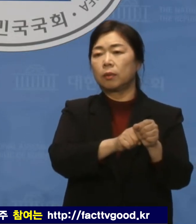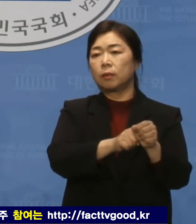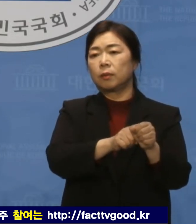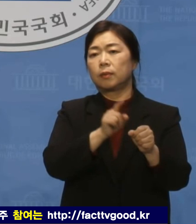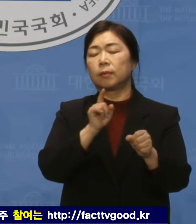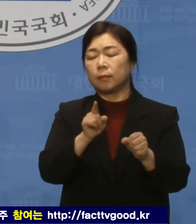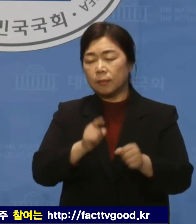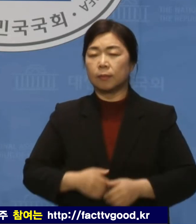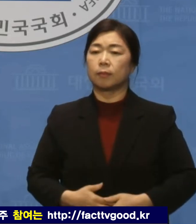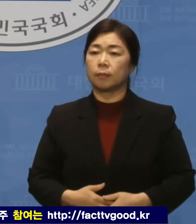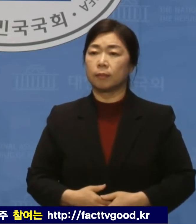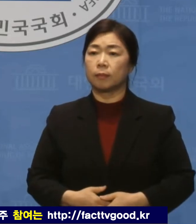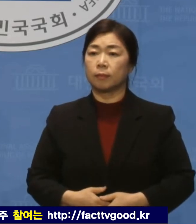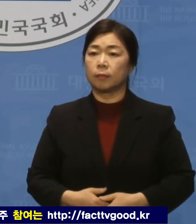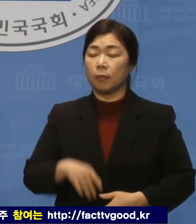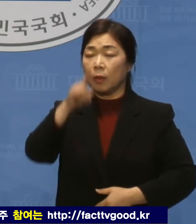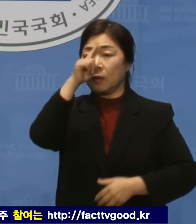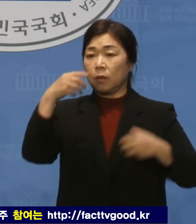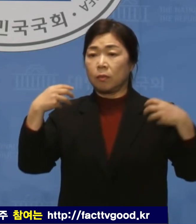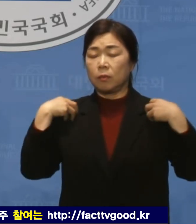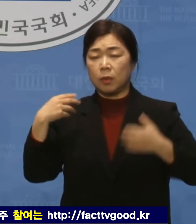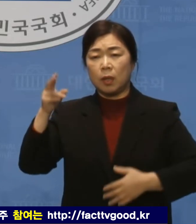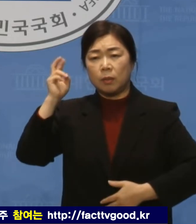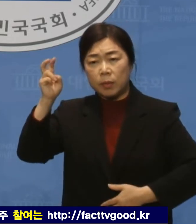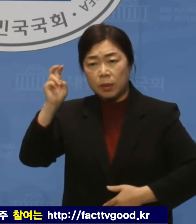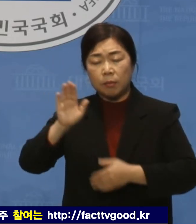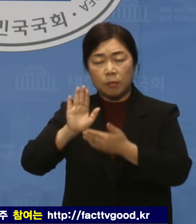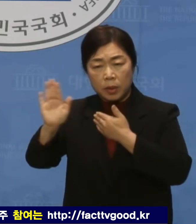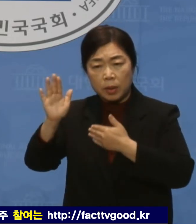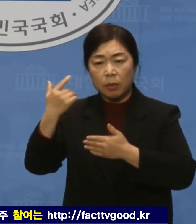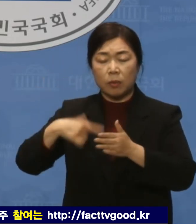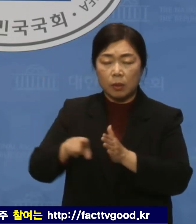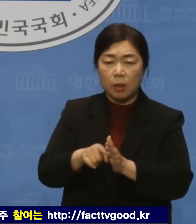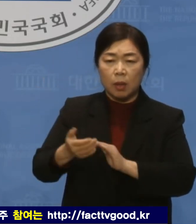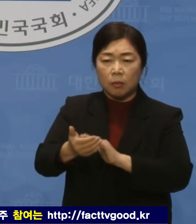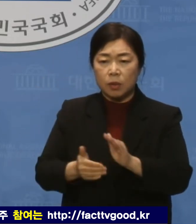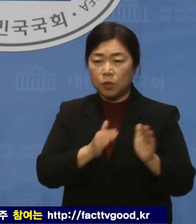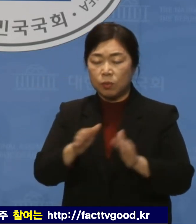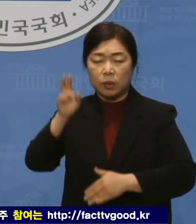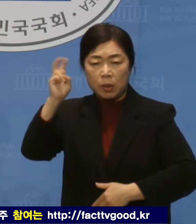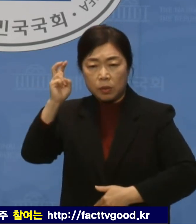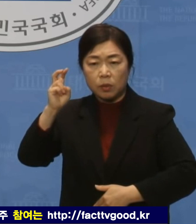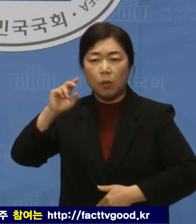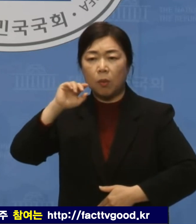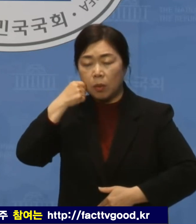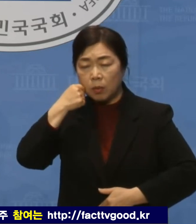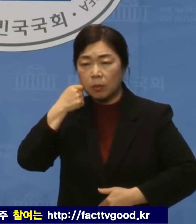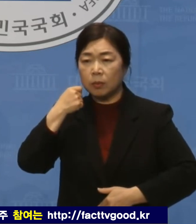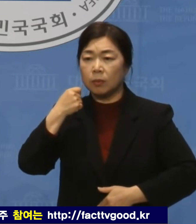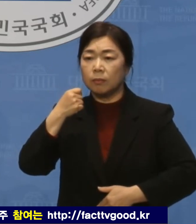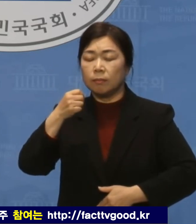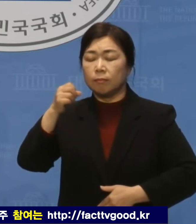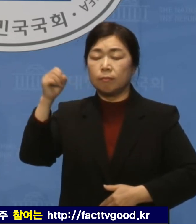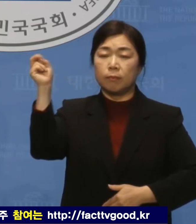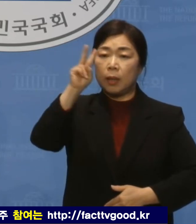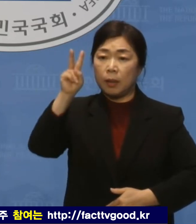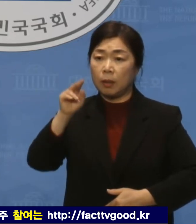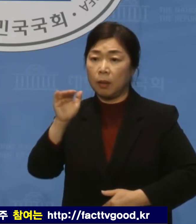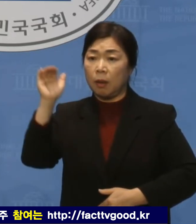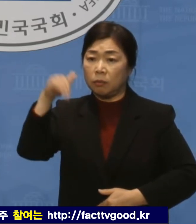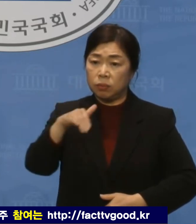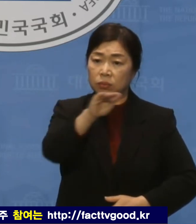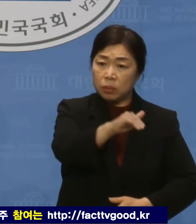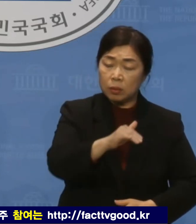정부 예측 불가능한 정책으로 주식시장은 롤러코스터를 탔고 외국